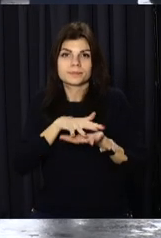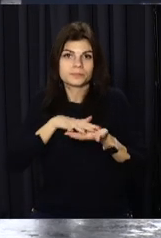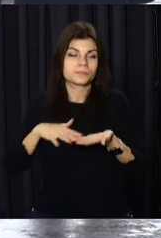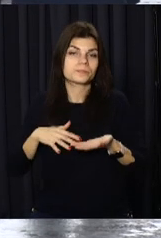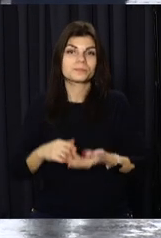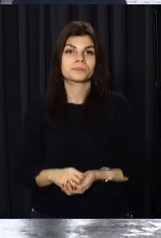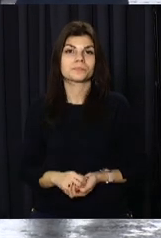«Відкритий».